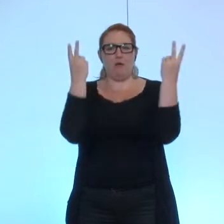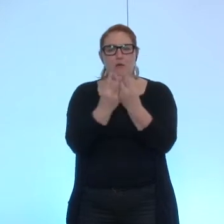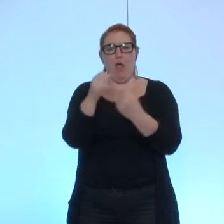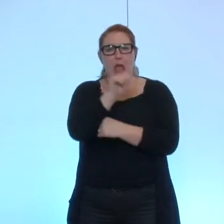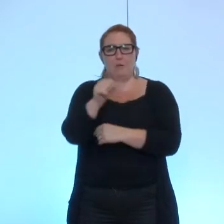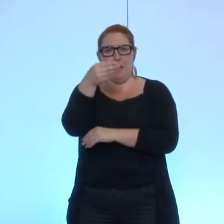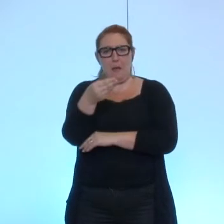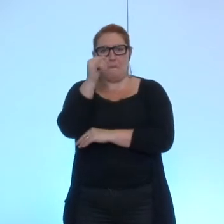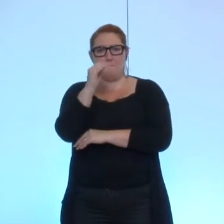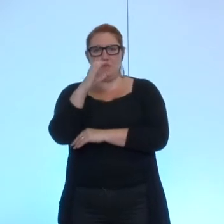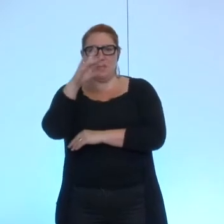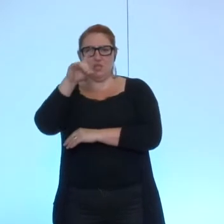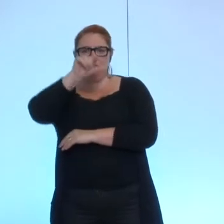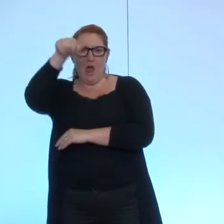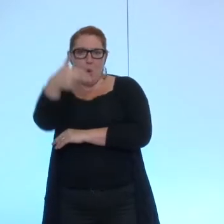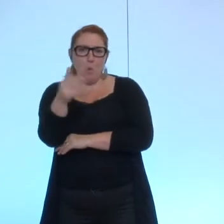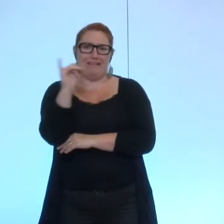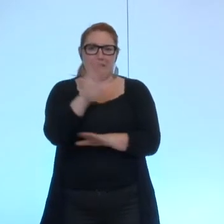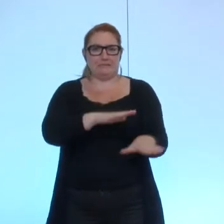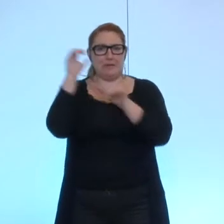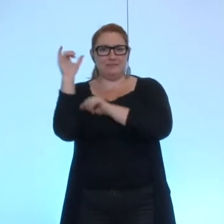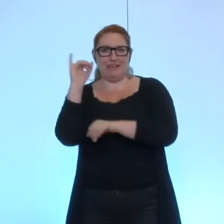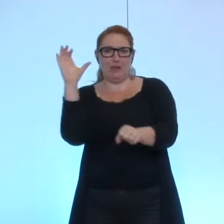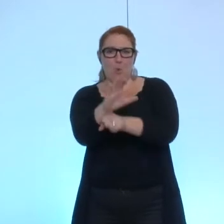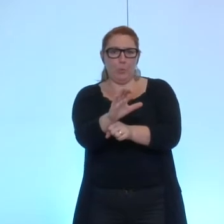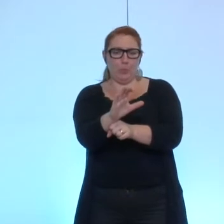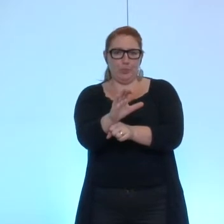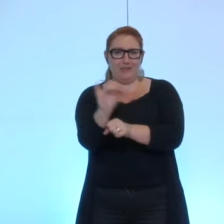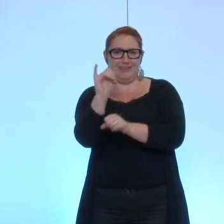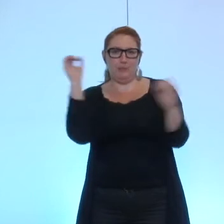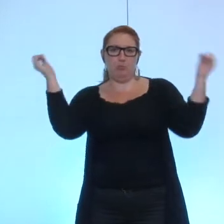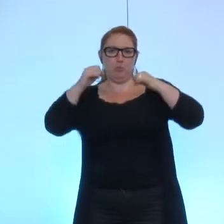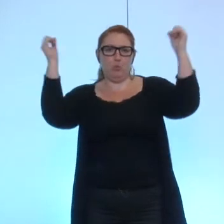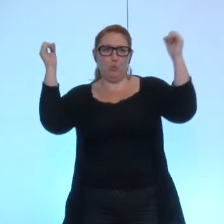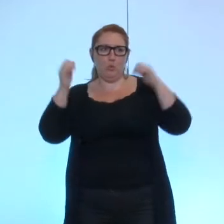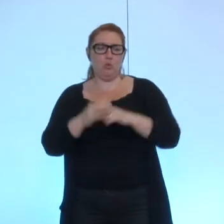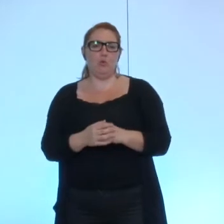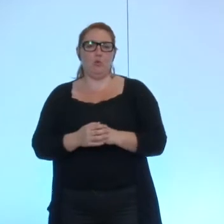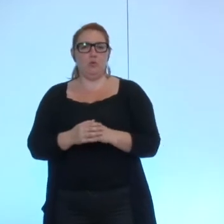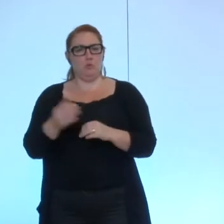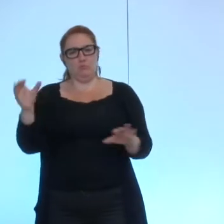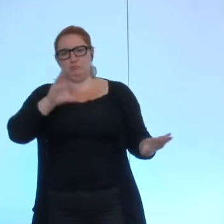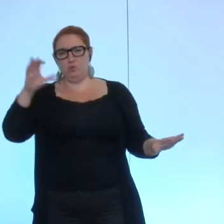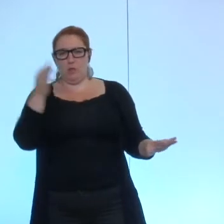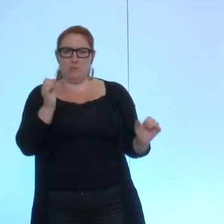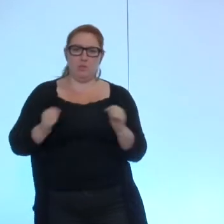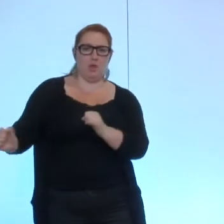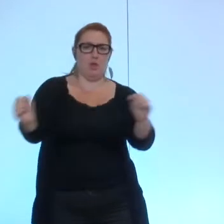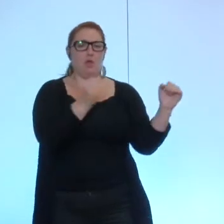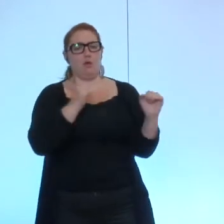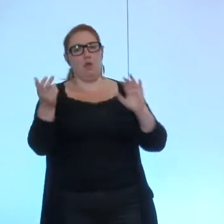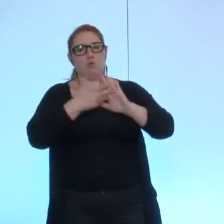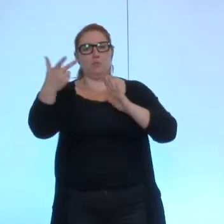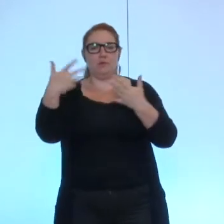qui s'abstient qui est contre qui est pour unanimité cette délibération est